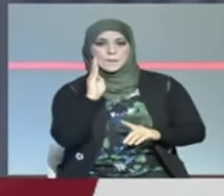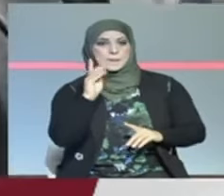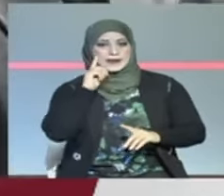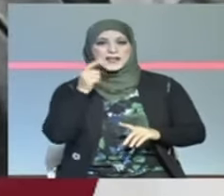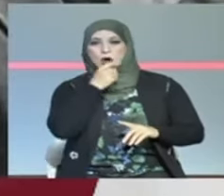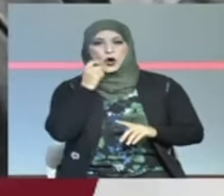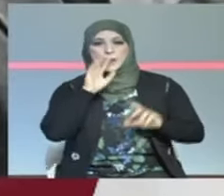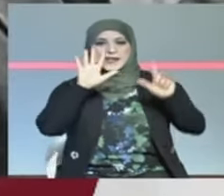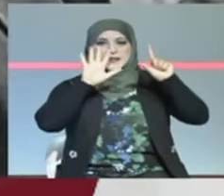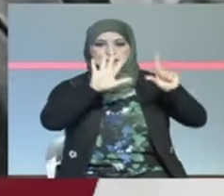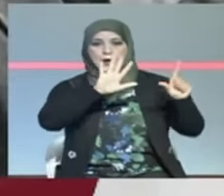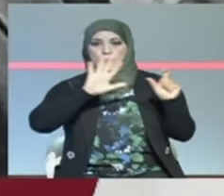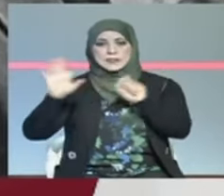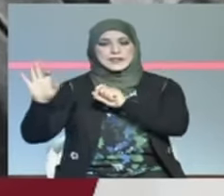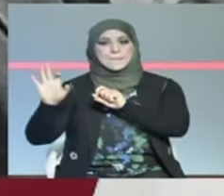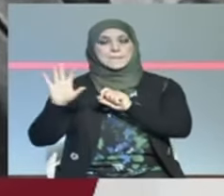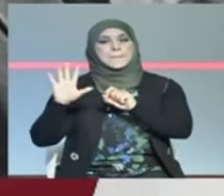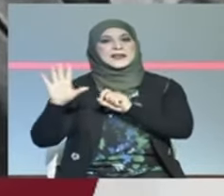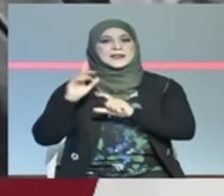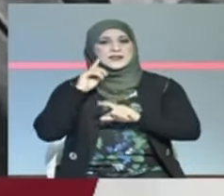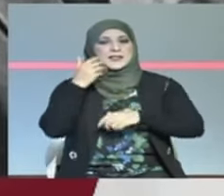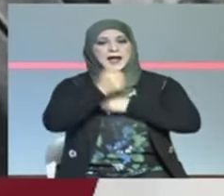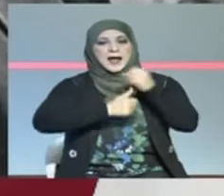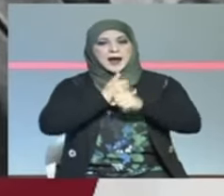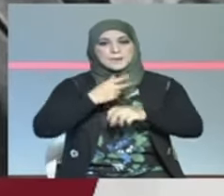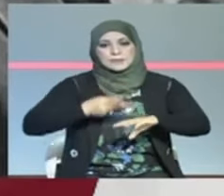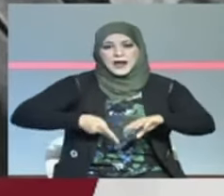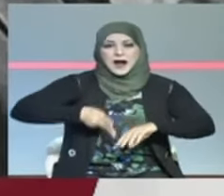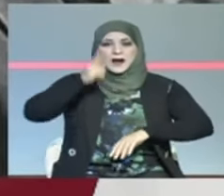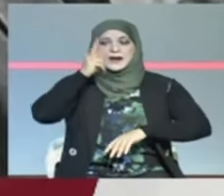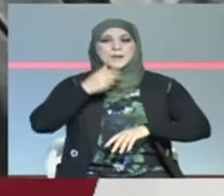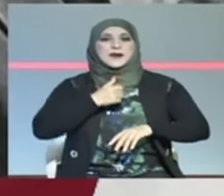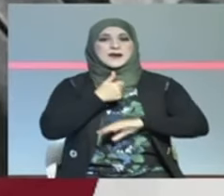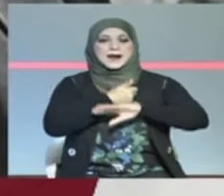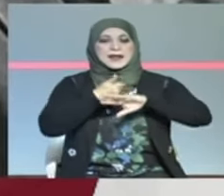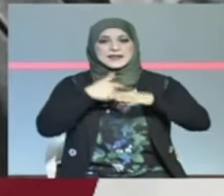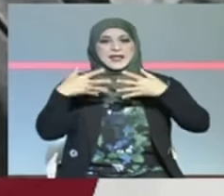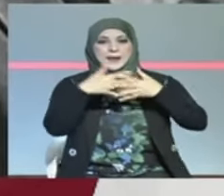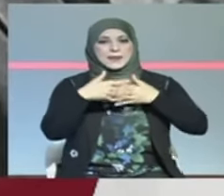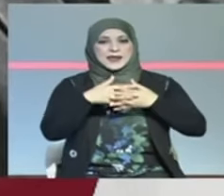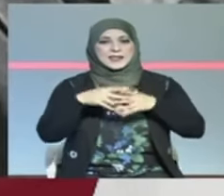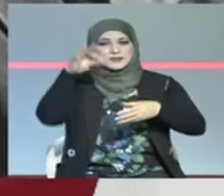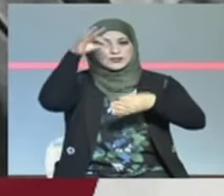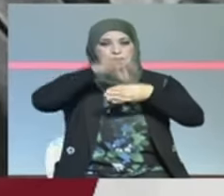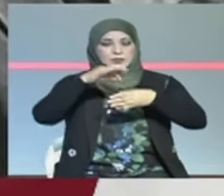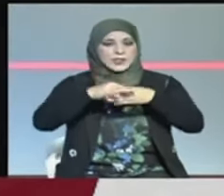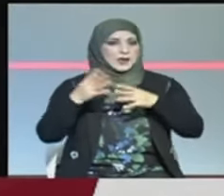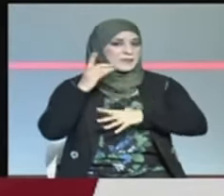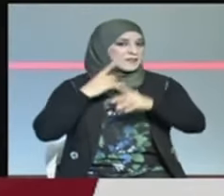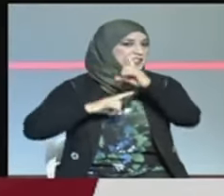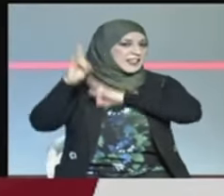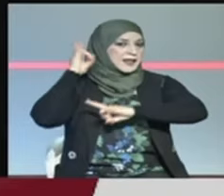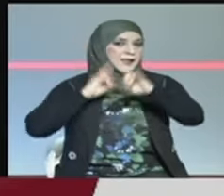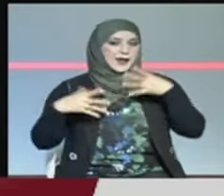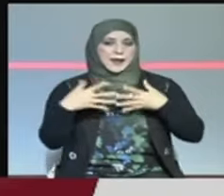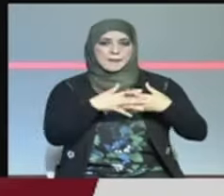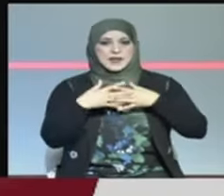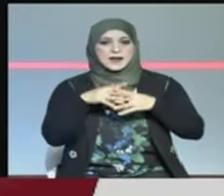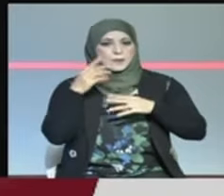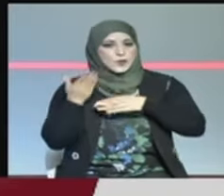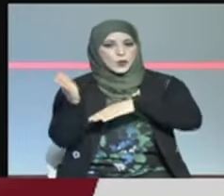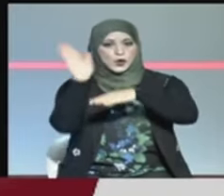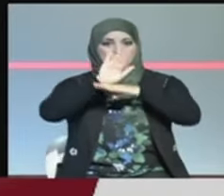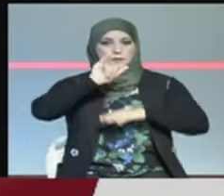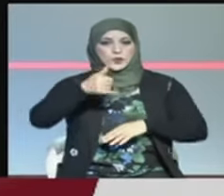العمر 77 هاما أكبر رئيس أمريكي منتخب سنا في تاريخ الولايات المتحدة الأمريكية ويعرف